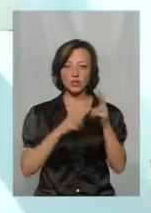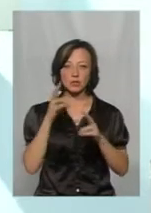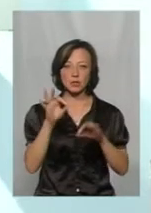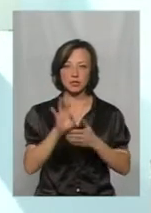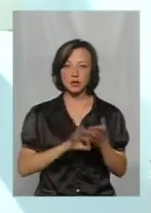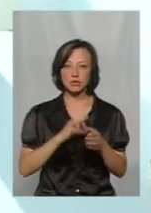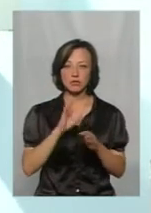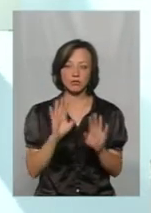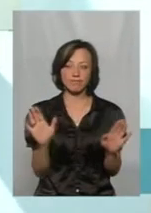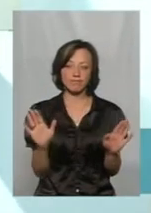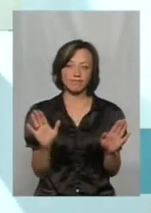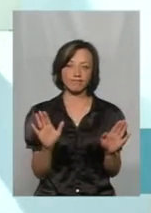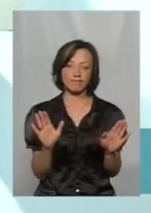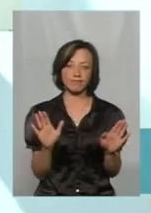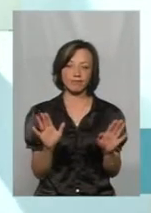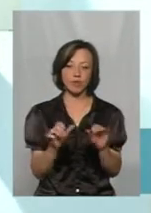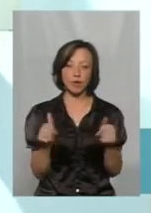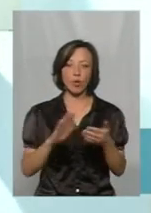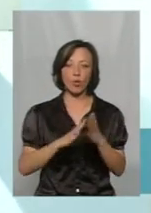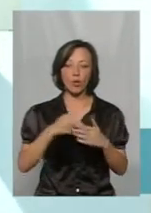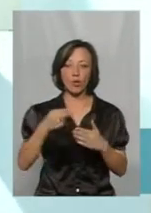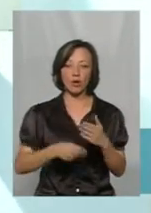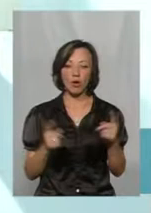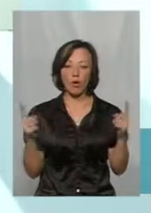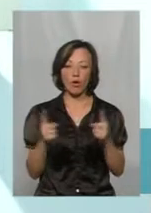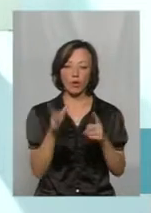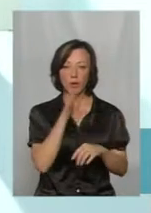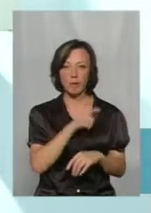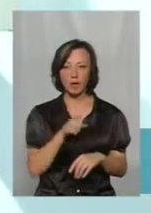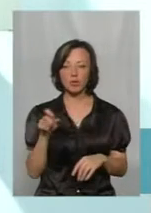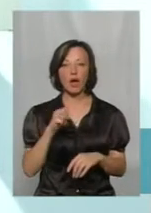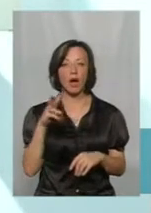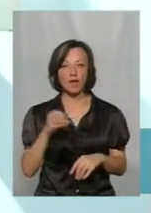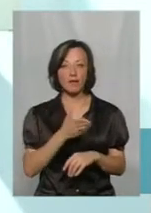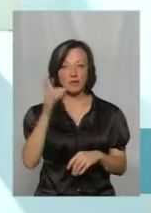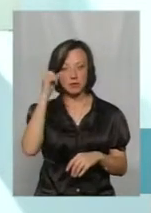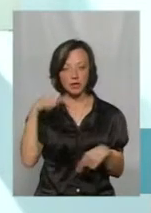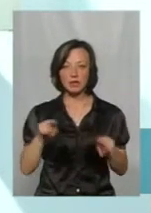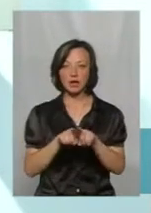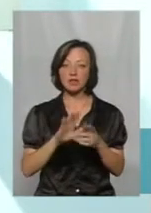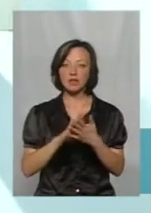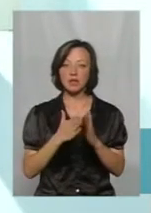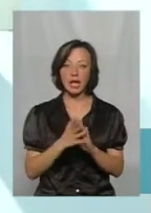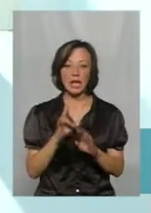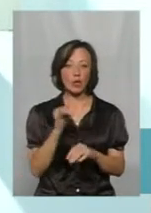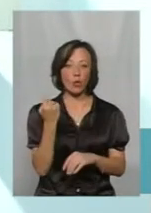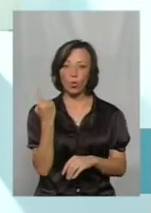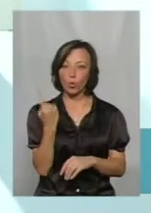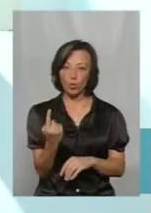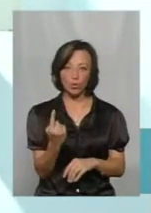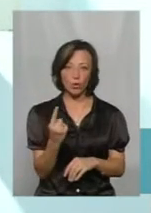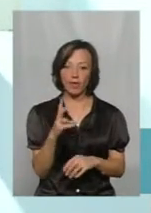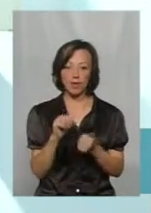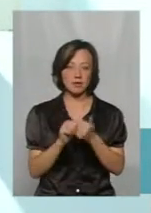скажемо, ми будемо прощатись. Тому ми навіть угоди укладали на невеликий період. Але, ви знаєте, так склалося, що ні одного ми не